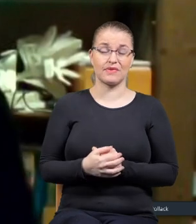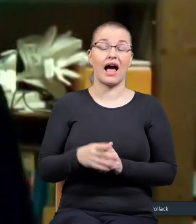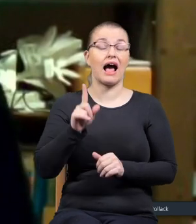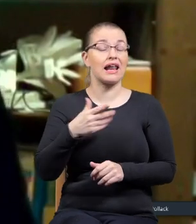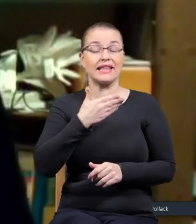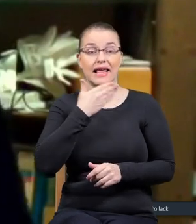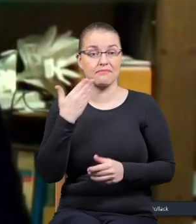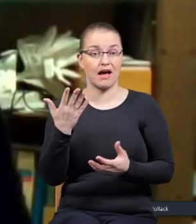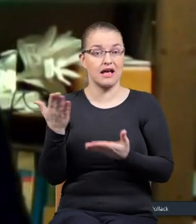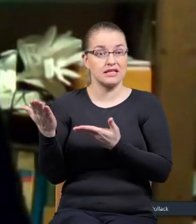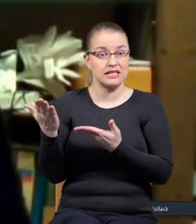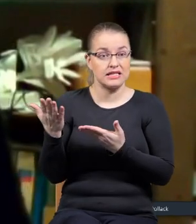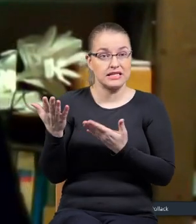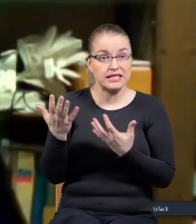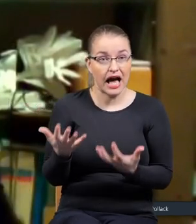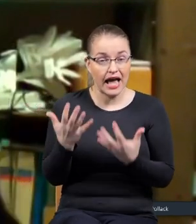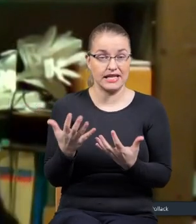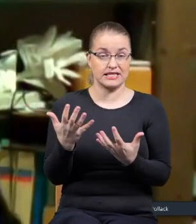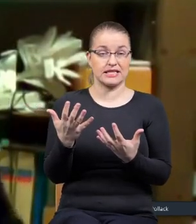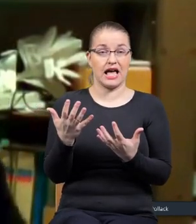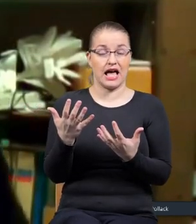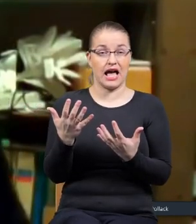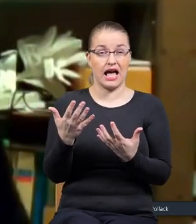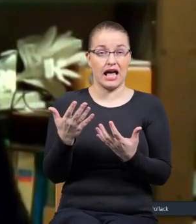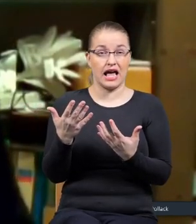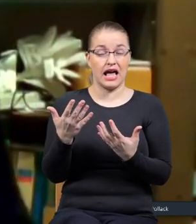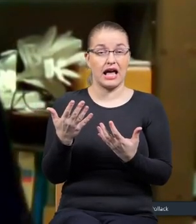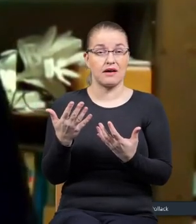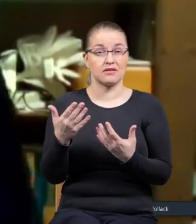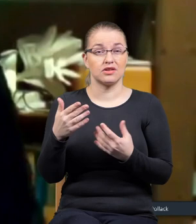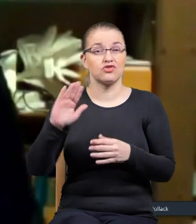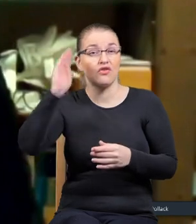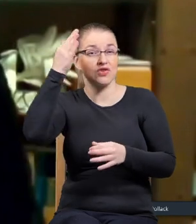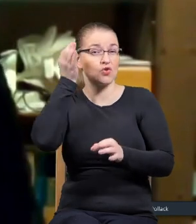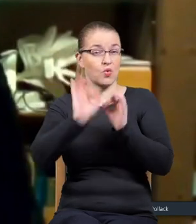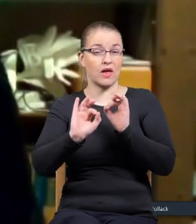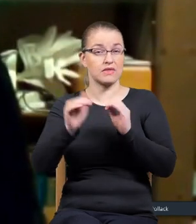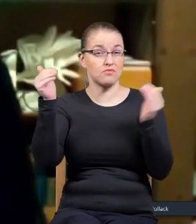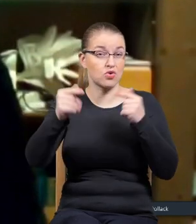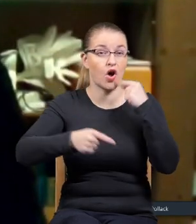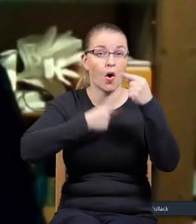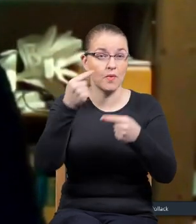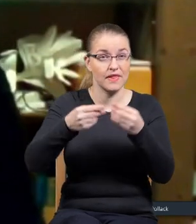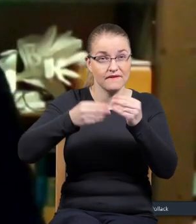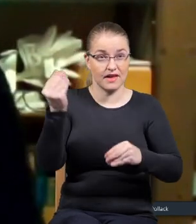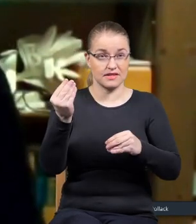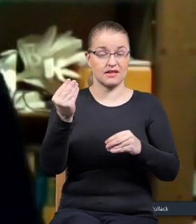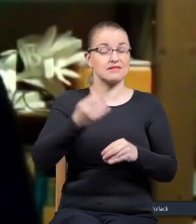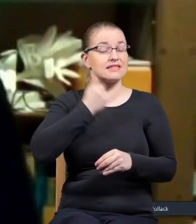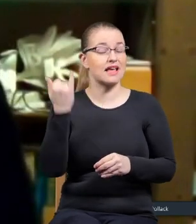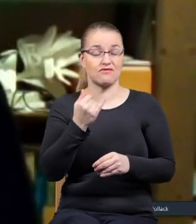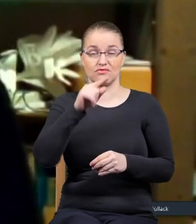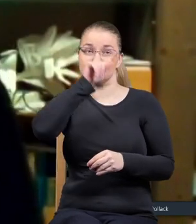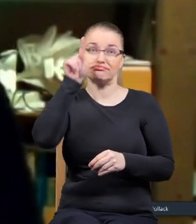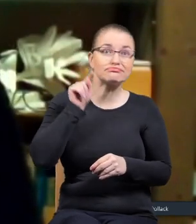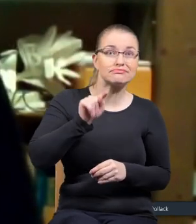zachęca się, by się dowiedzieć dokładnie, może opowiadać o tym. Więc to jest zawsze dla mnie sagadko i